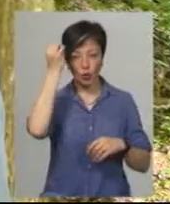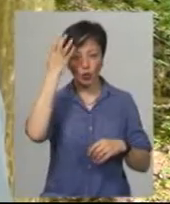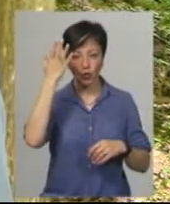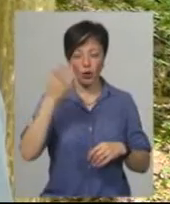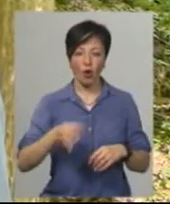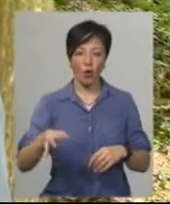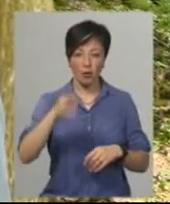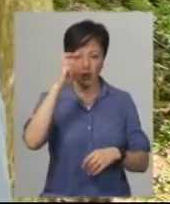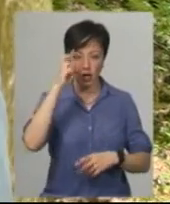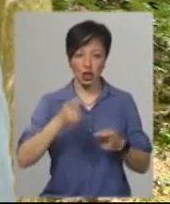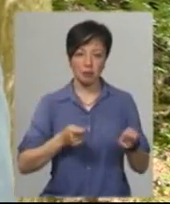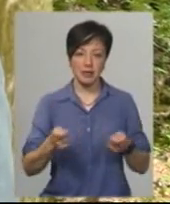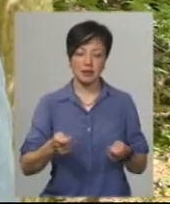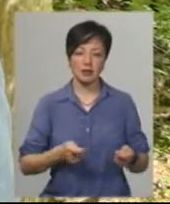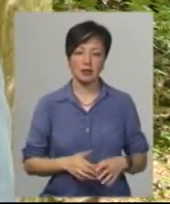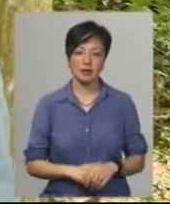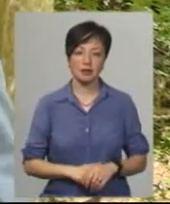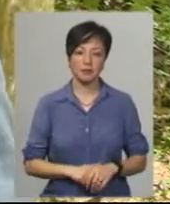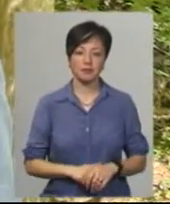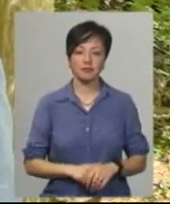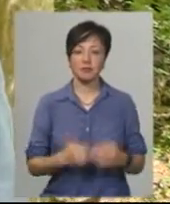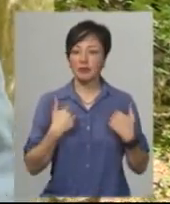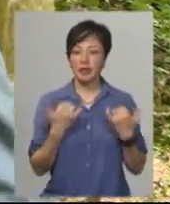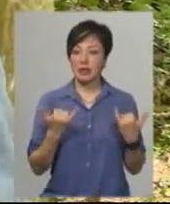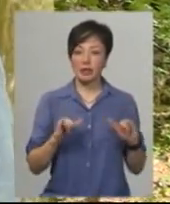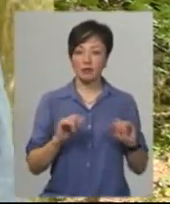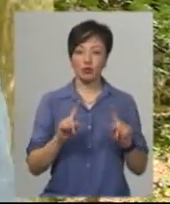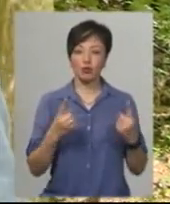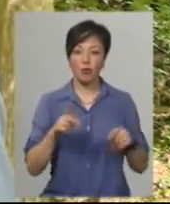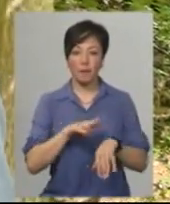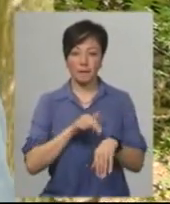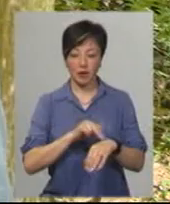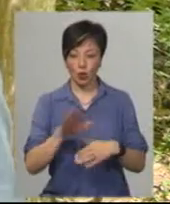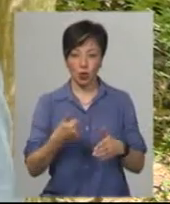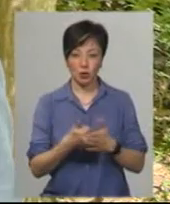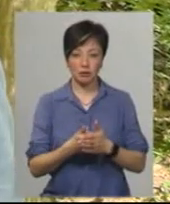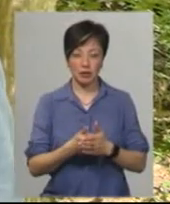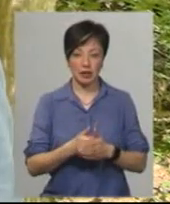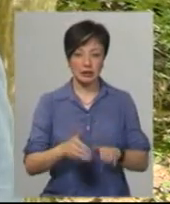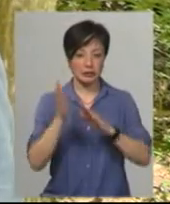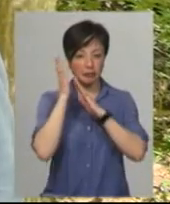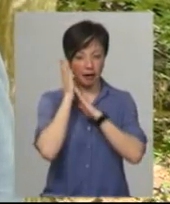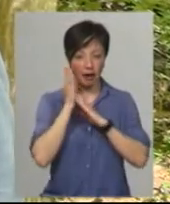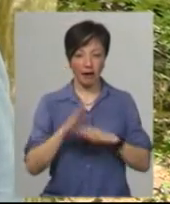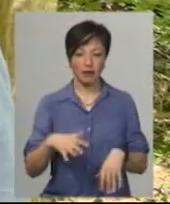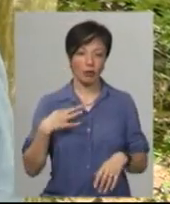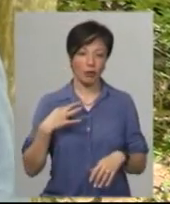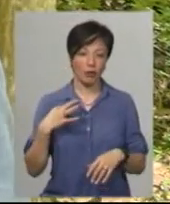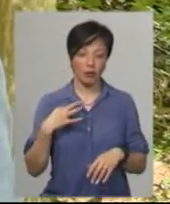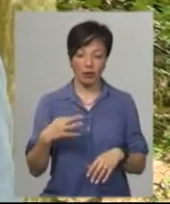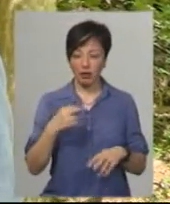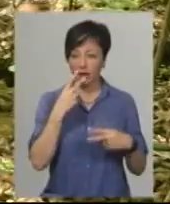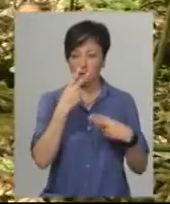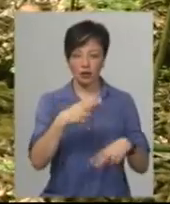облдержадміністрації. Мені дивно, чому правоохоронні органи до цих пір сплять і не звертають на